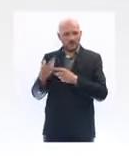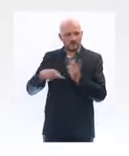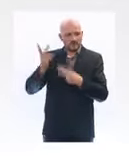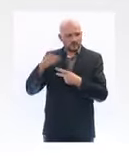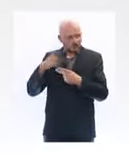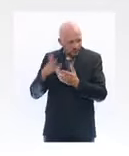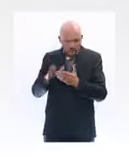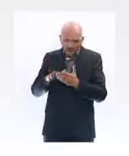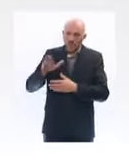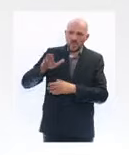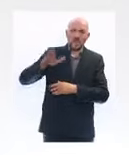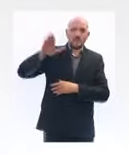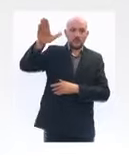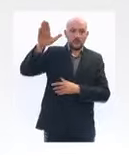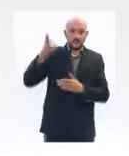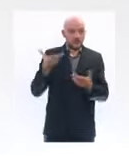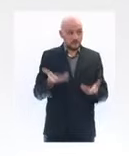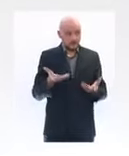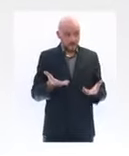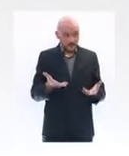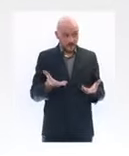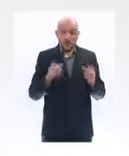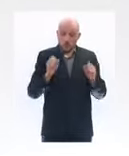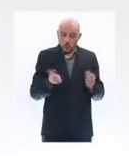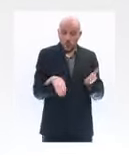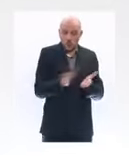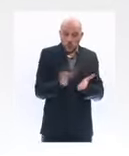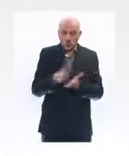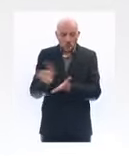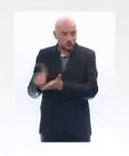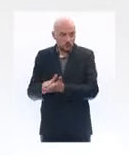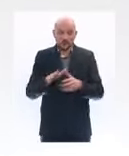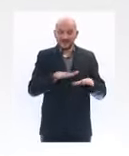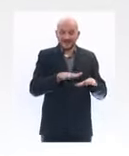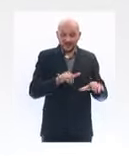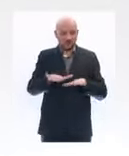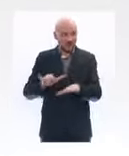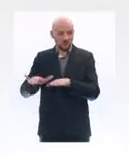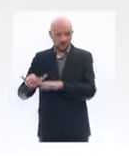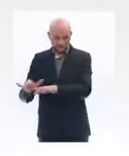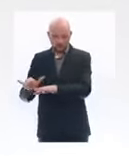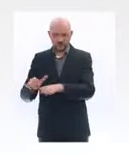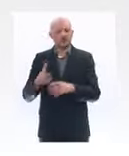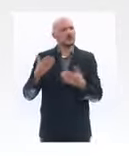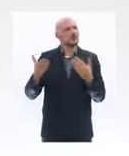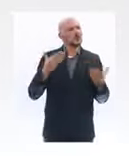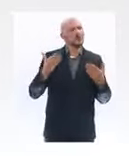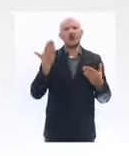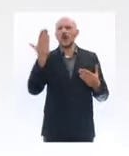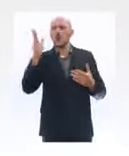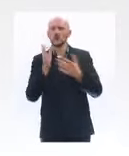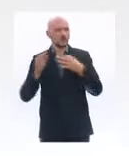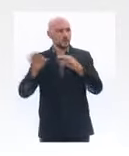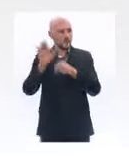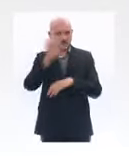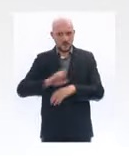l'ordre de x2 en 10 à 15 jours. D'ailleurs, chez certains de nos voisins, le virus va beaucoup plus vite. Chez nos voisins allemands, il double en